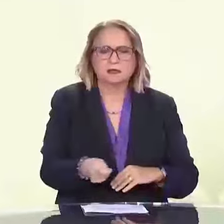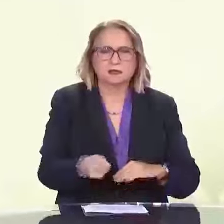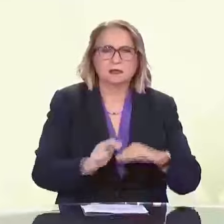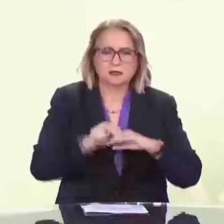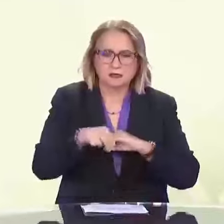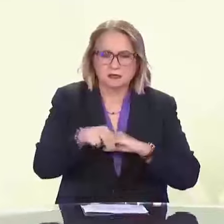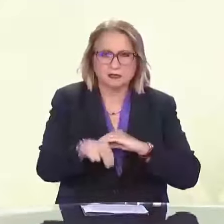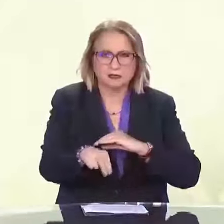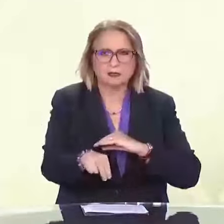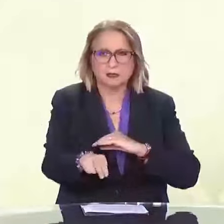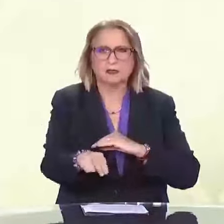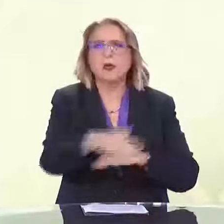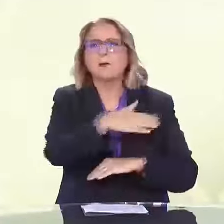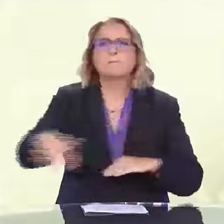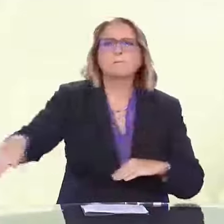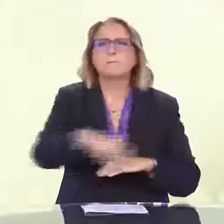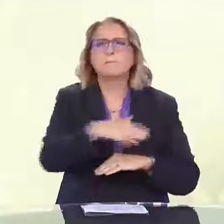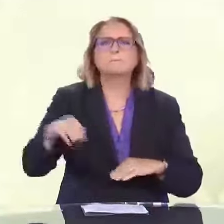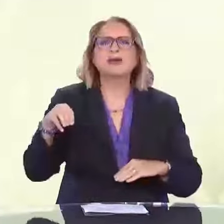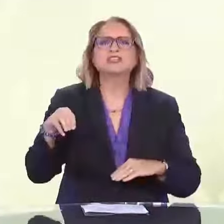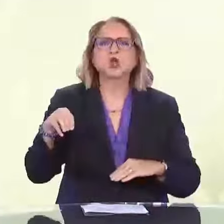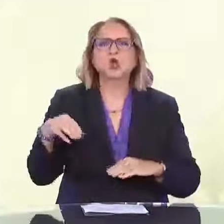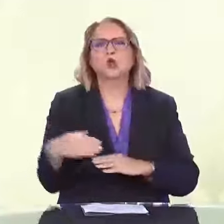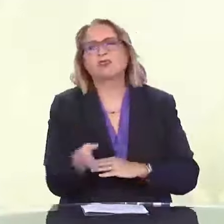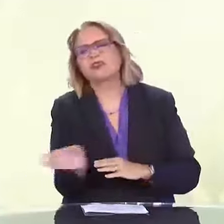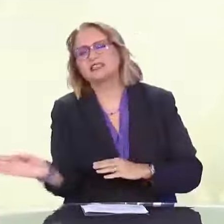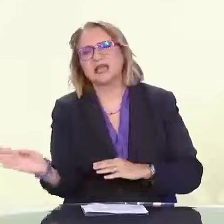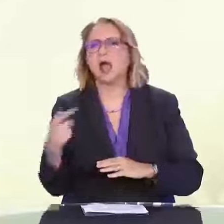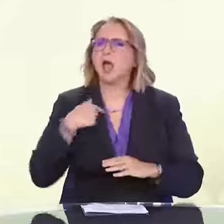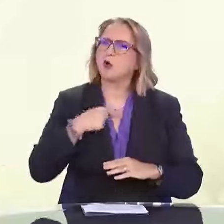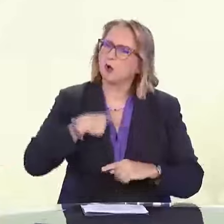Μεσογείων δεξιά. Ξέρω ότι ο πονάνα θα τα συναντήσω.